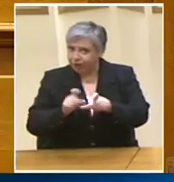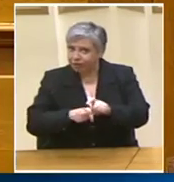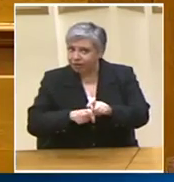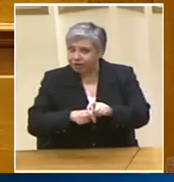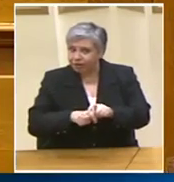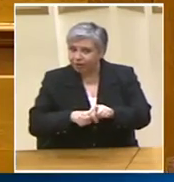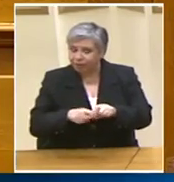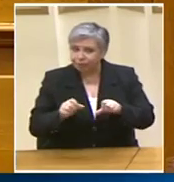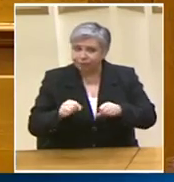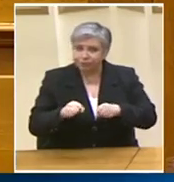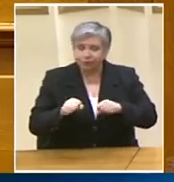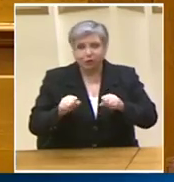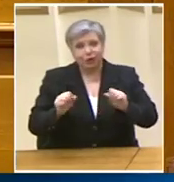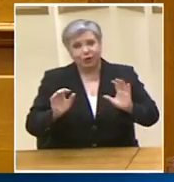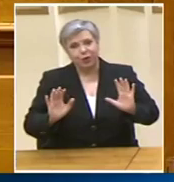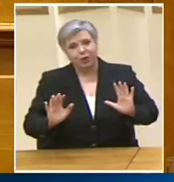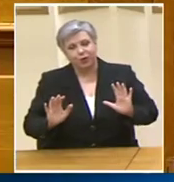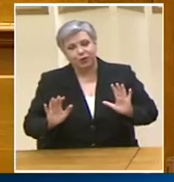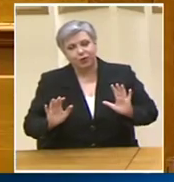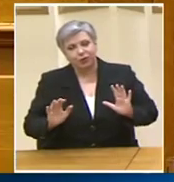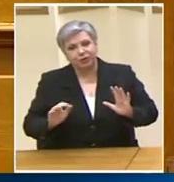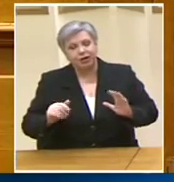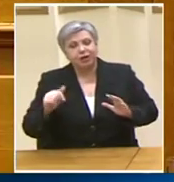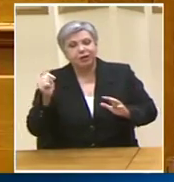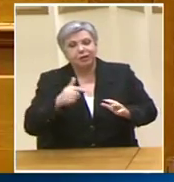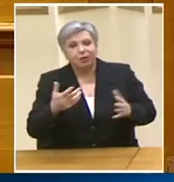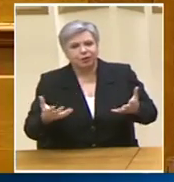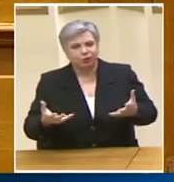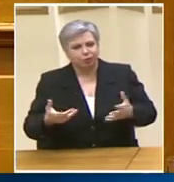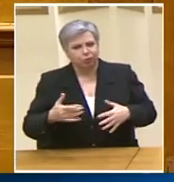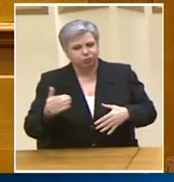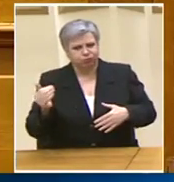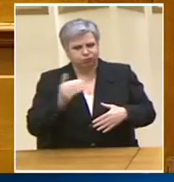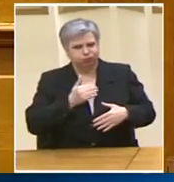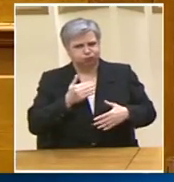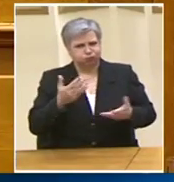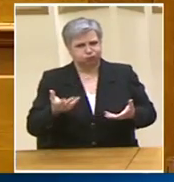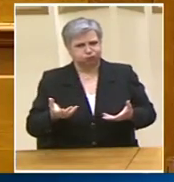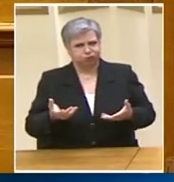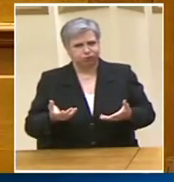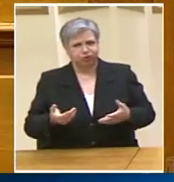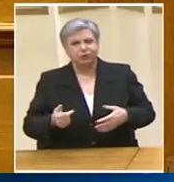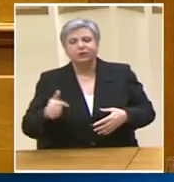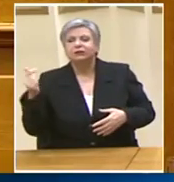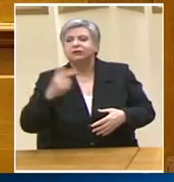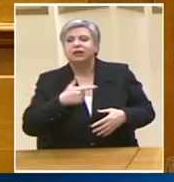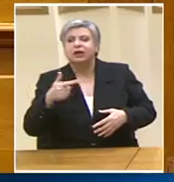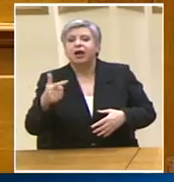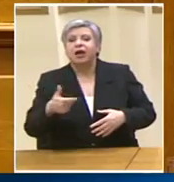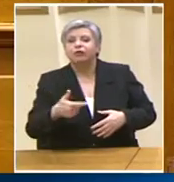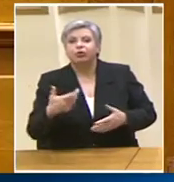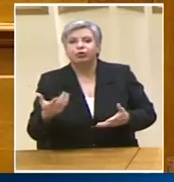κάτι Όσα χατήρια και να κάνετε Στον επενδυτή Αν δεν έχει λεφτά να επενδύσει